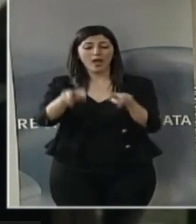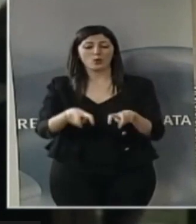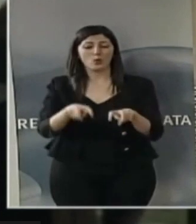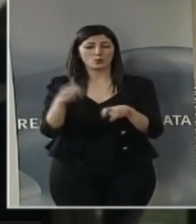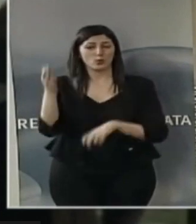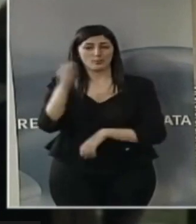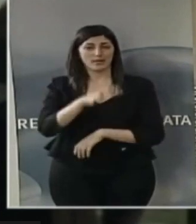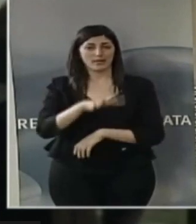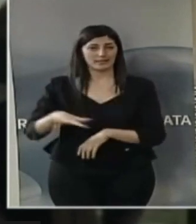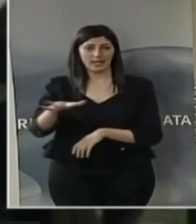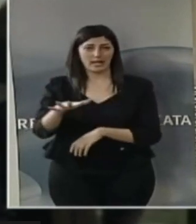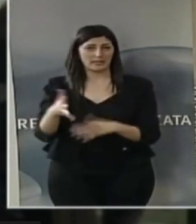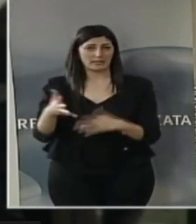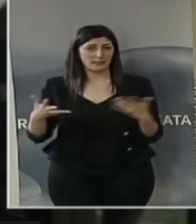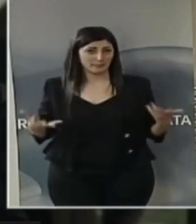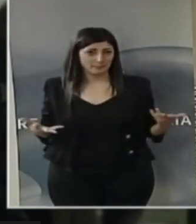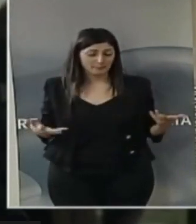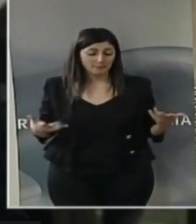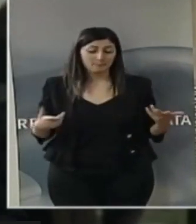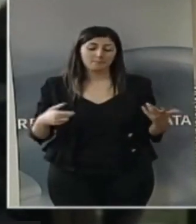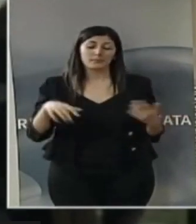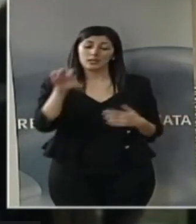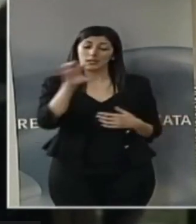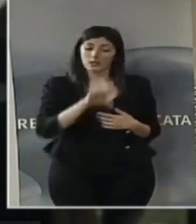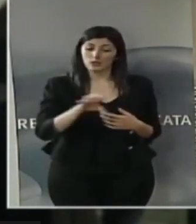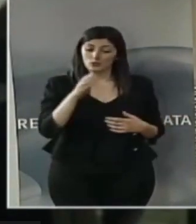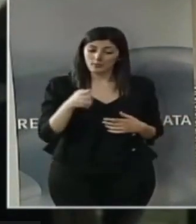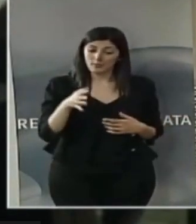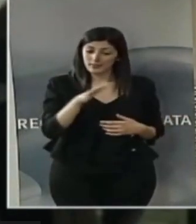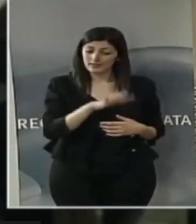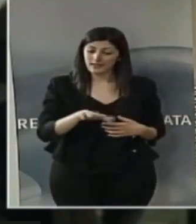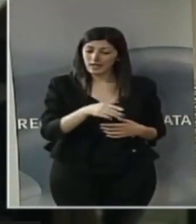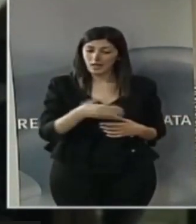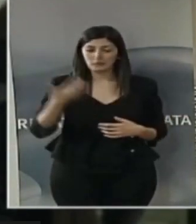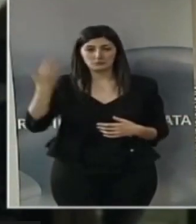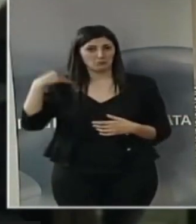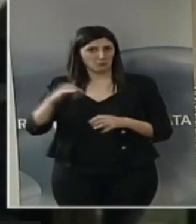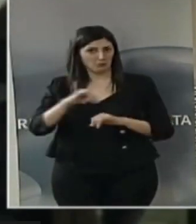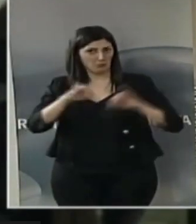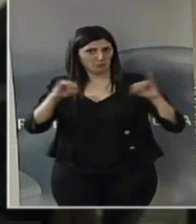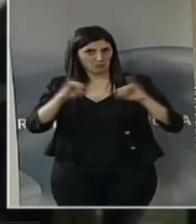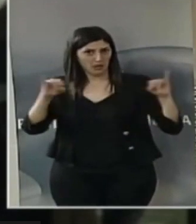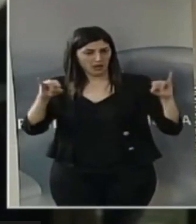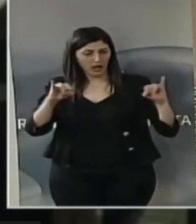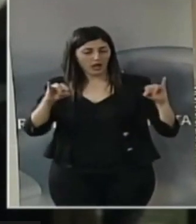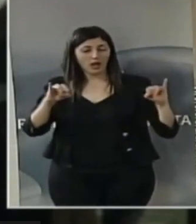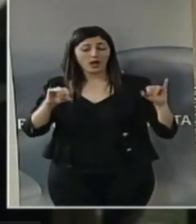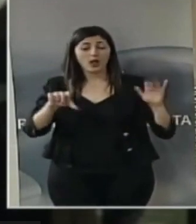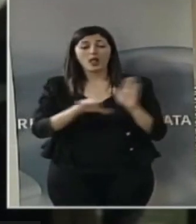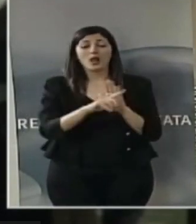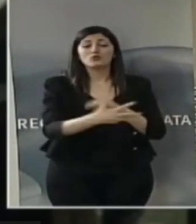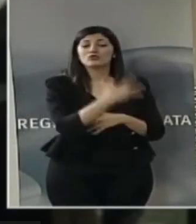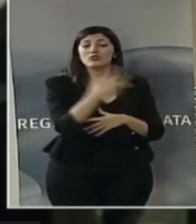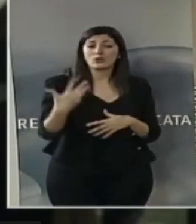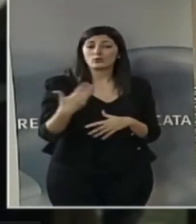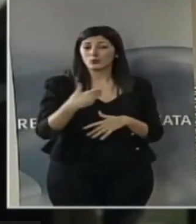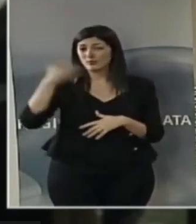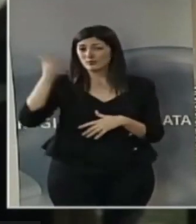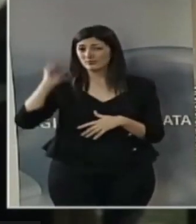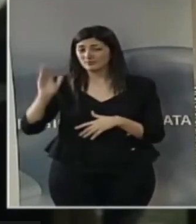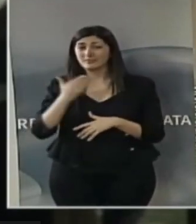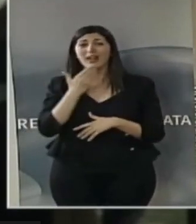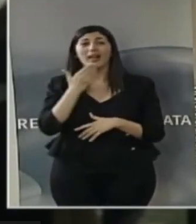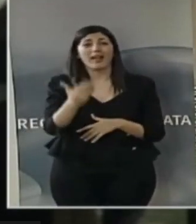Non c'è mai stata in questa regione, abbiamo sperimentato nella passata legislatura, grazie a Ferrero,